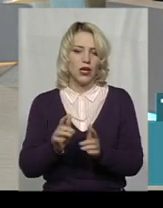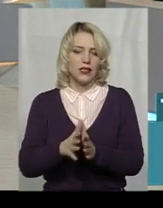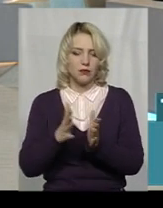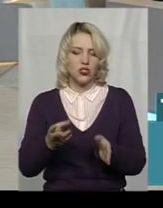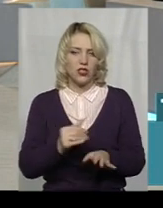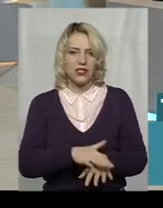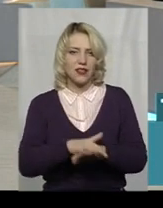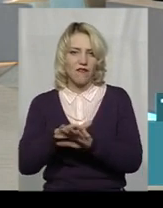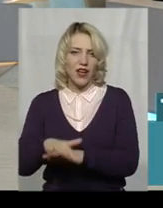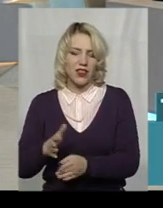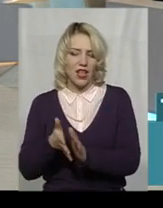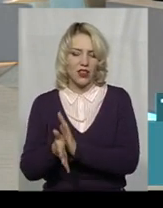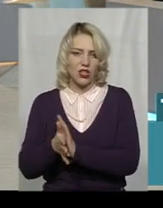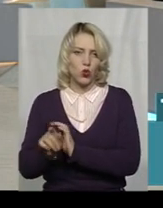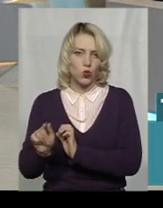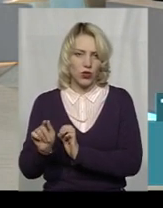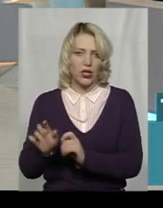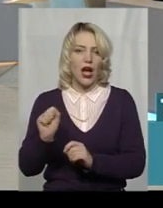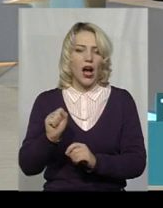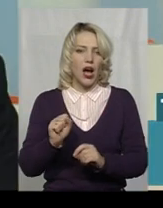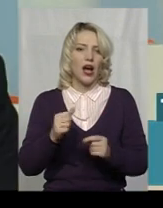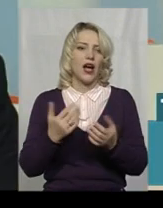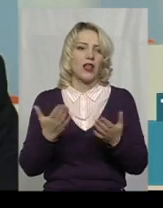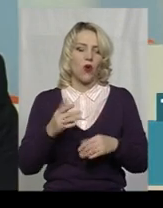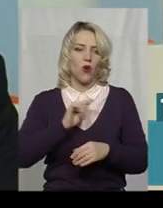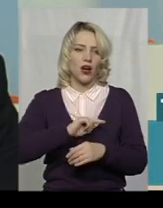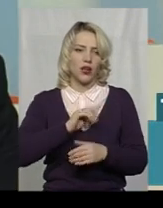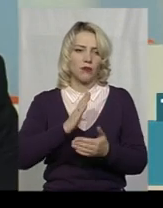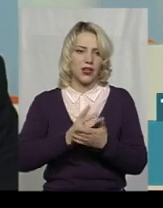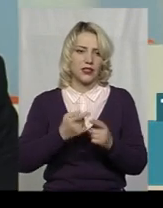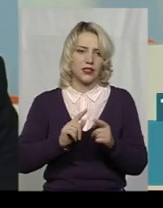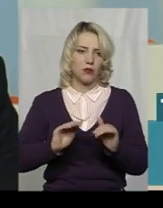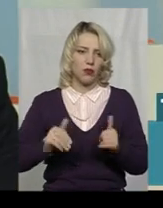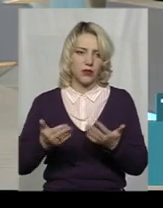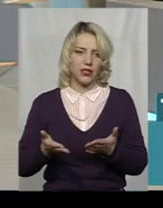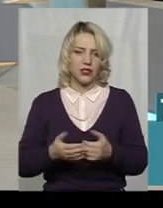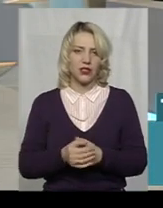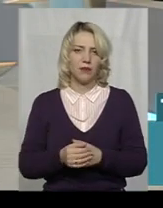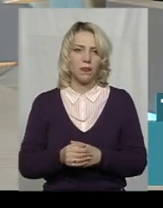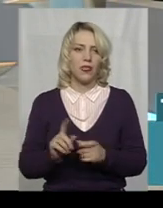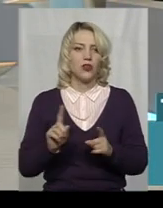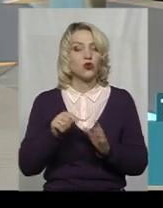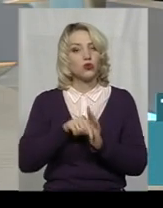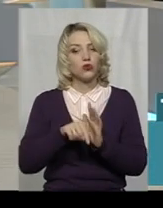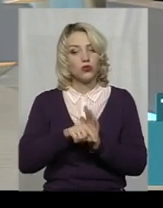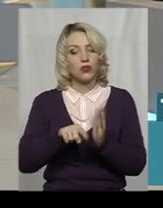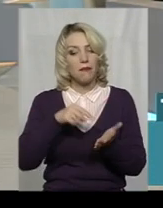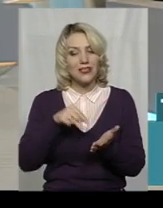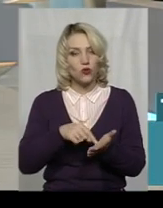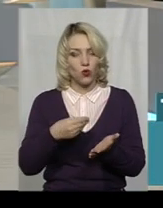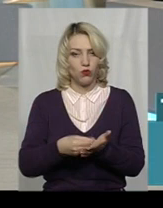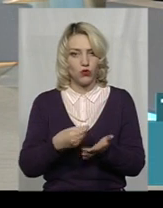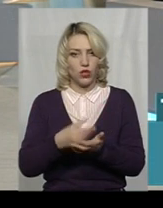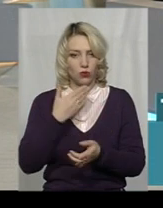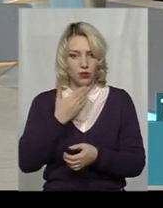видатки. А якого характеру ви, напевно, мали на увазі ці пропозиції? Звичайно. Але те, що стосується вже міського бюджету,